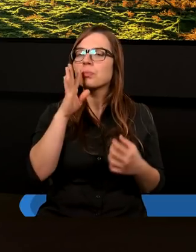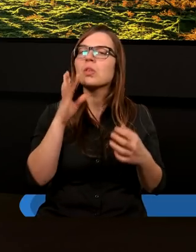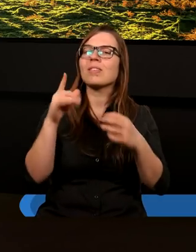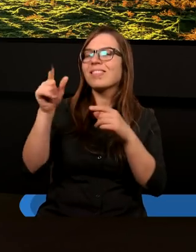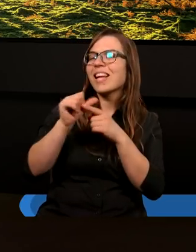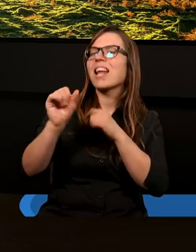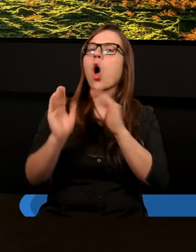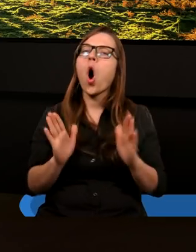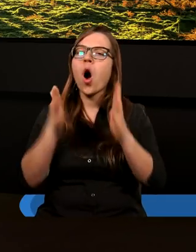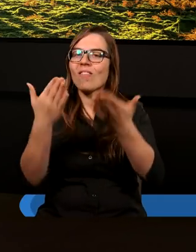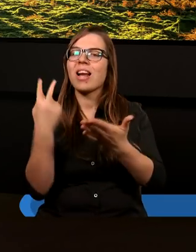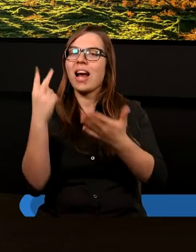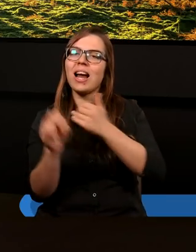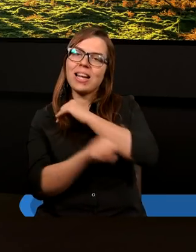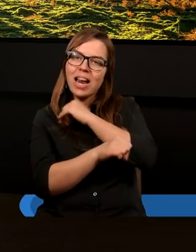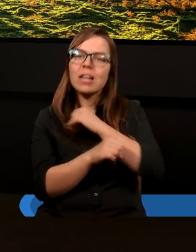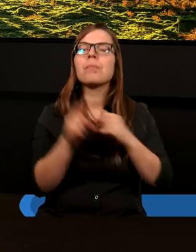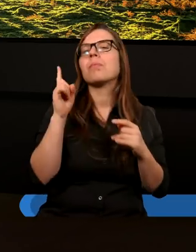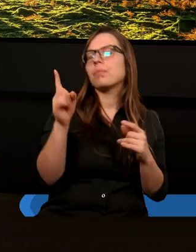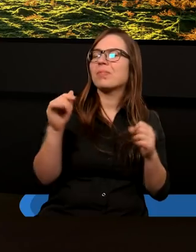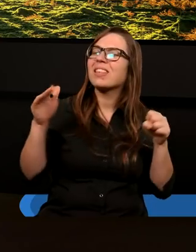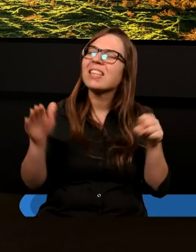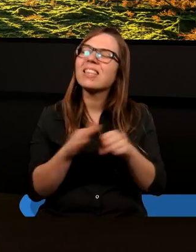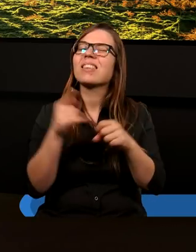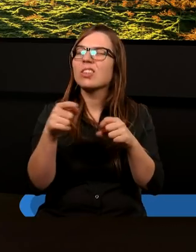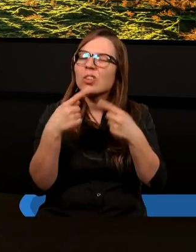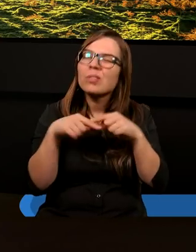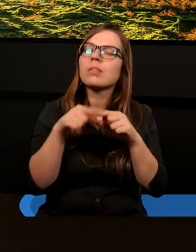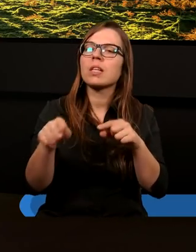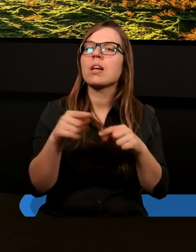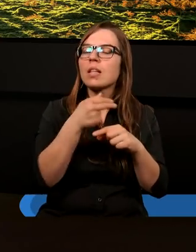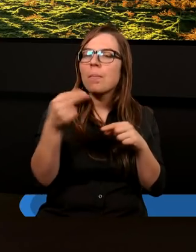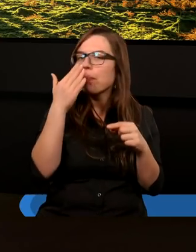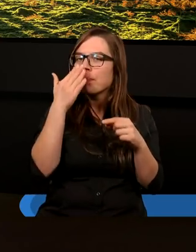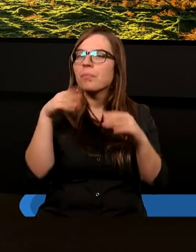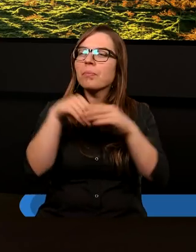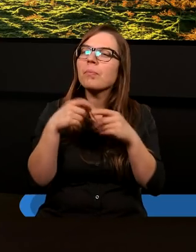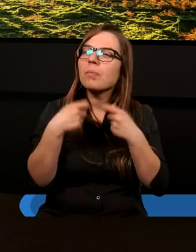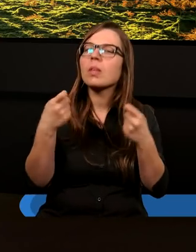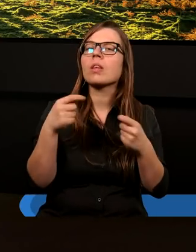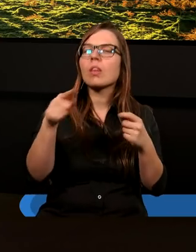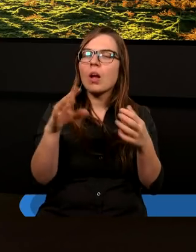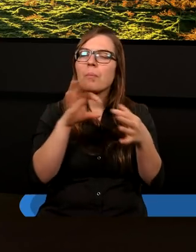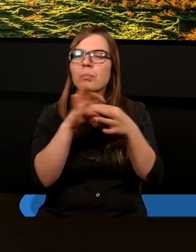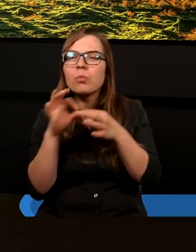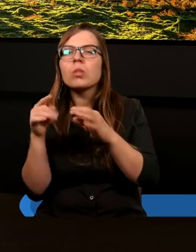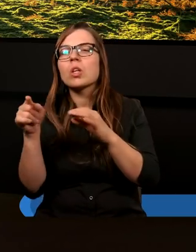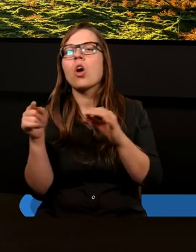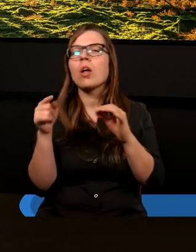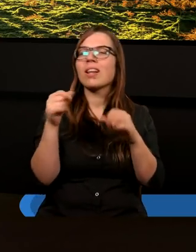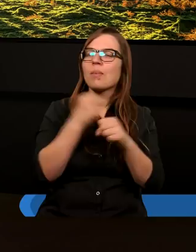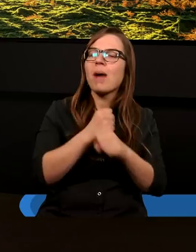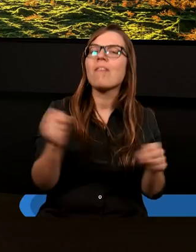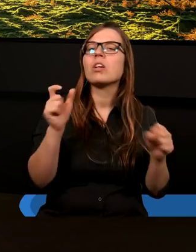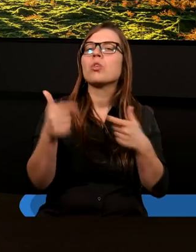ofiara. Natomiast, żebyśmy tak dopełnili tego tematu, co my od siebie możemy dołożyć do tego